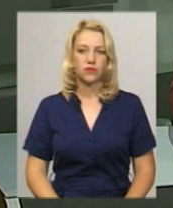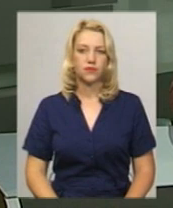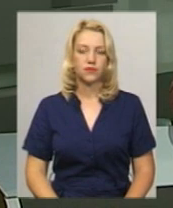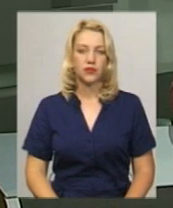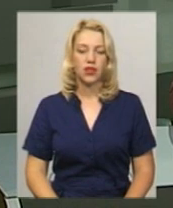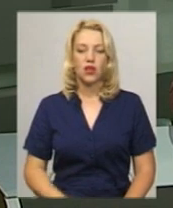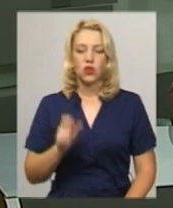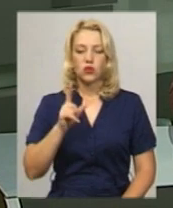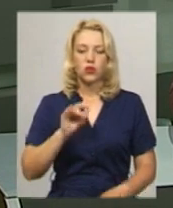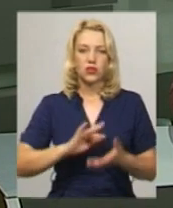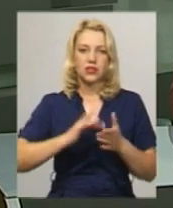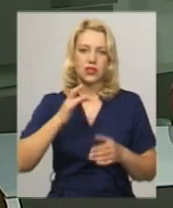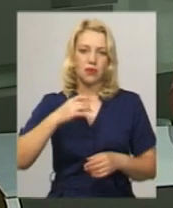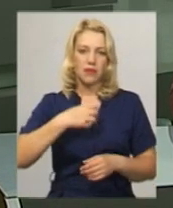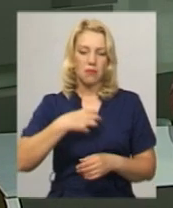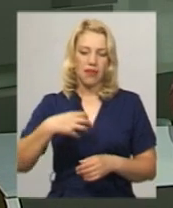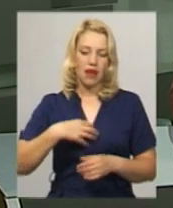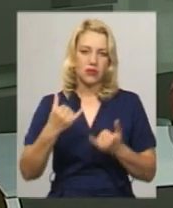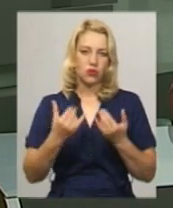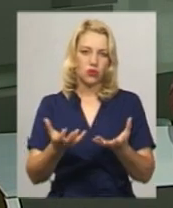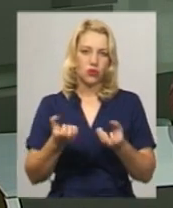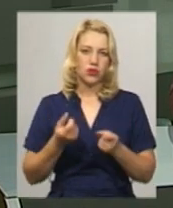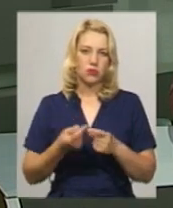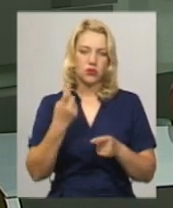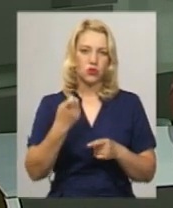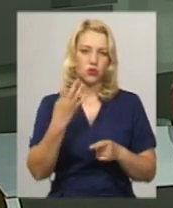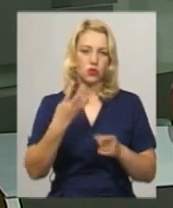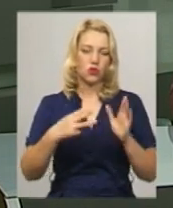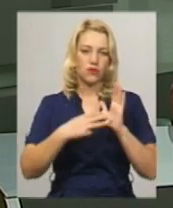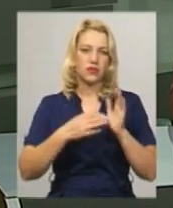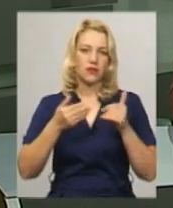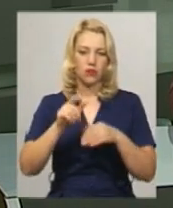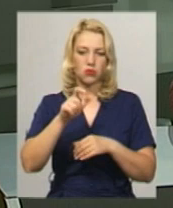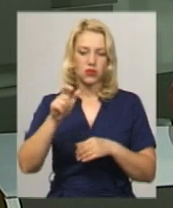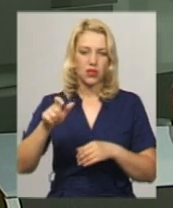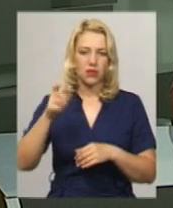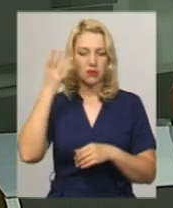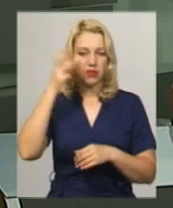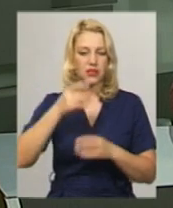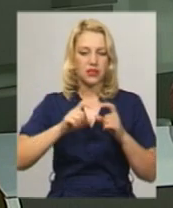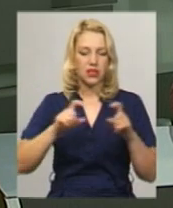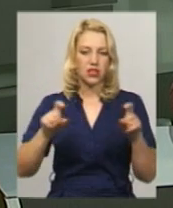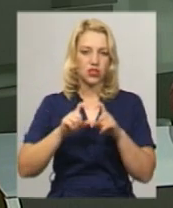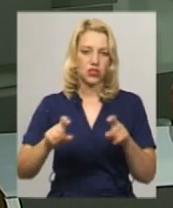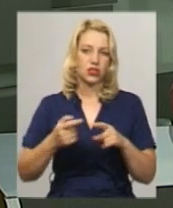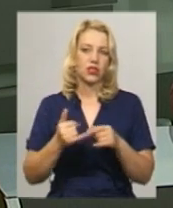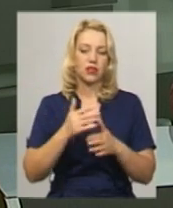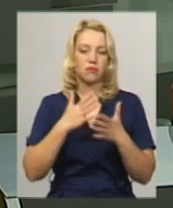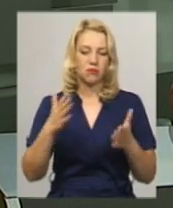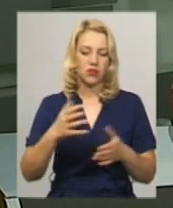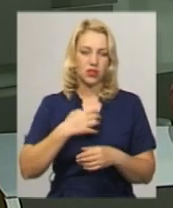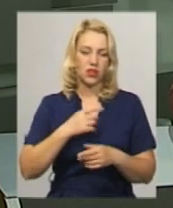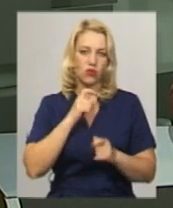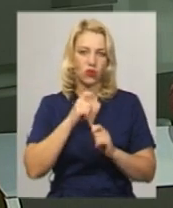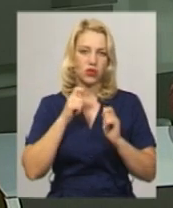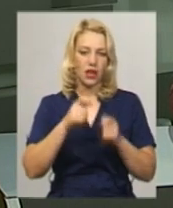Золоті та срібні медалі сьогодні отримали 148 випускників хмельницьких шкіл. Більша частина нагород за відміни навчання